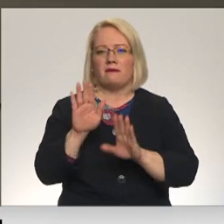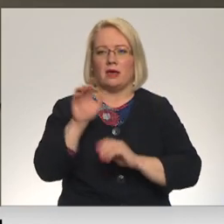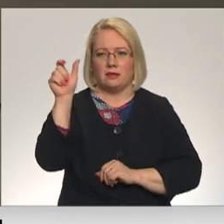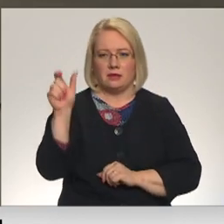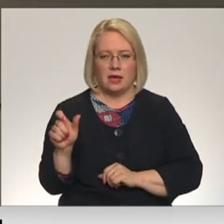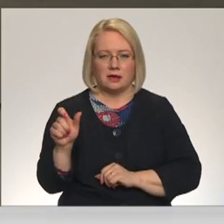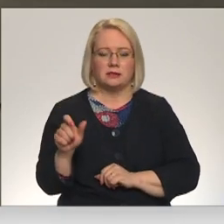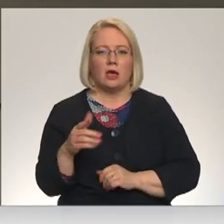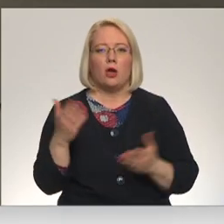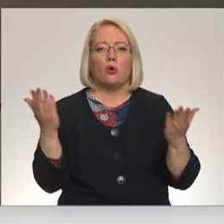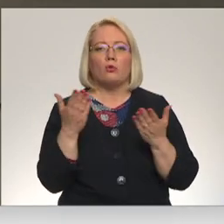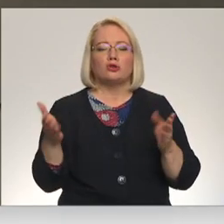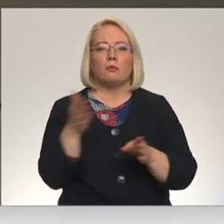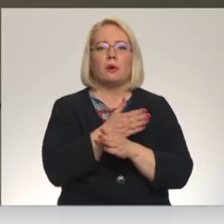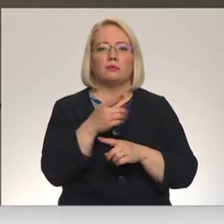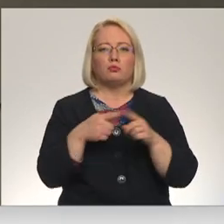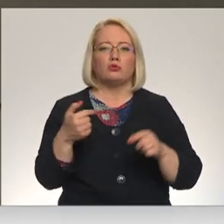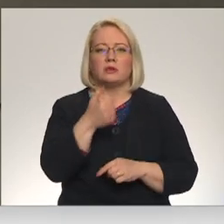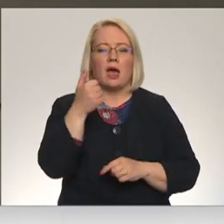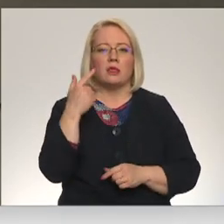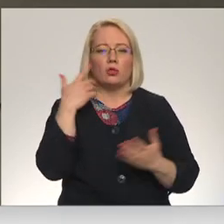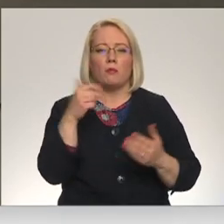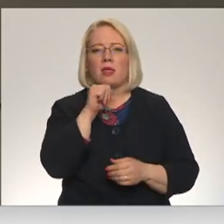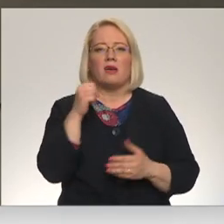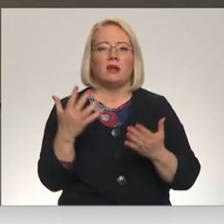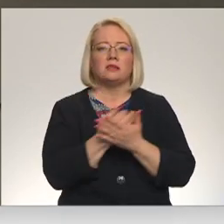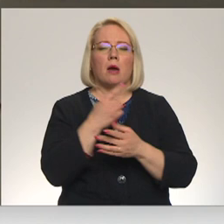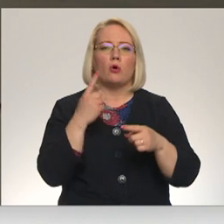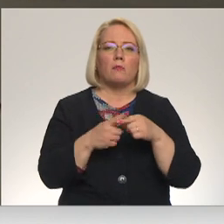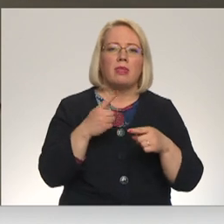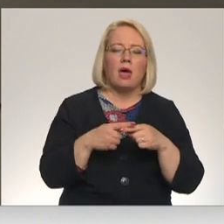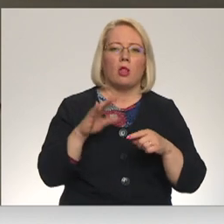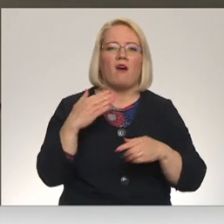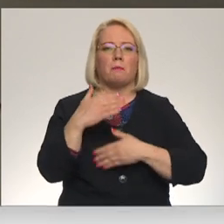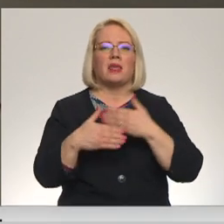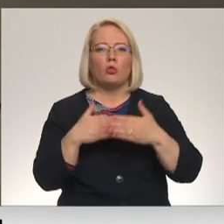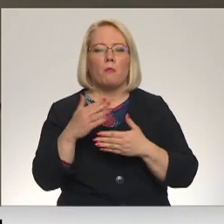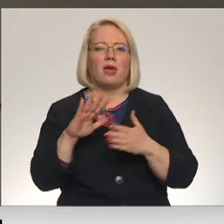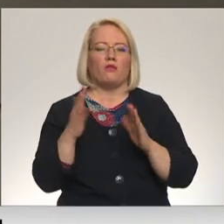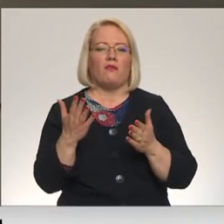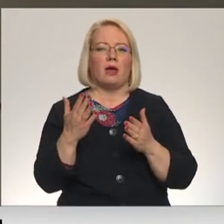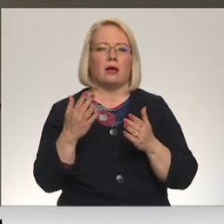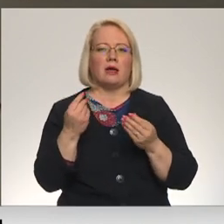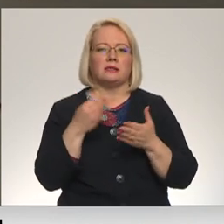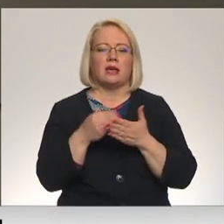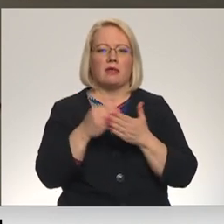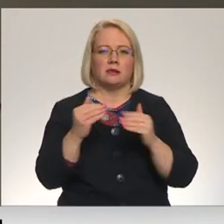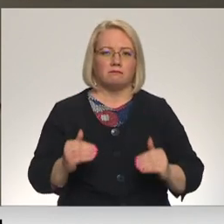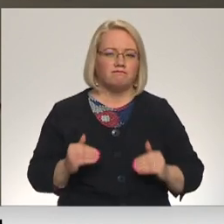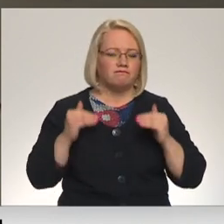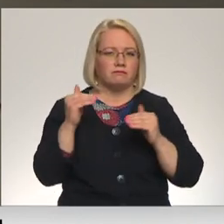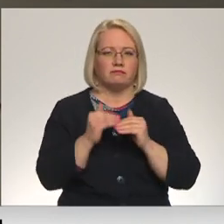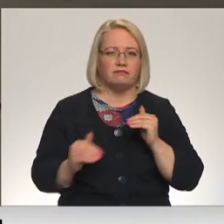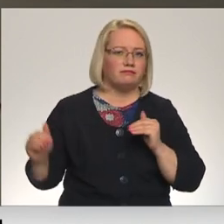Kurš vēl pirms pusgada domāja, ka nevarēs dabūt metālu vai bitumenu un ka inflācija skries grieztos daļu